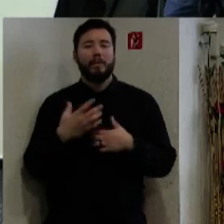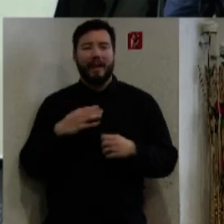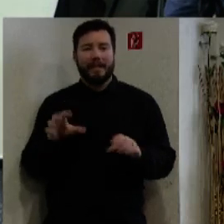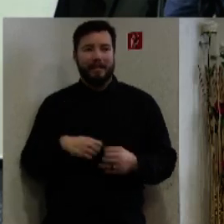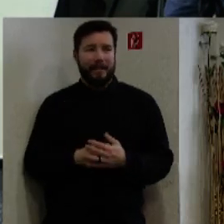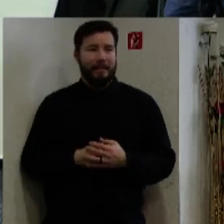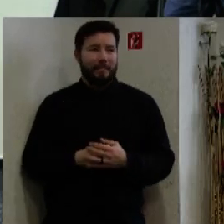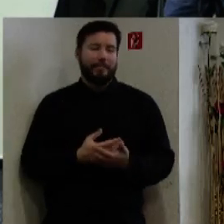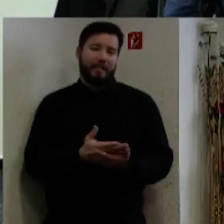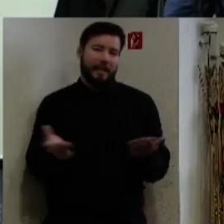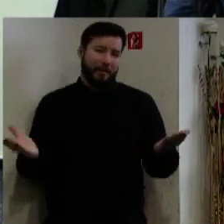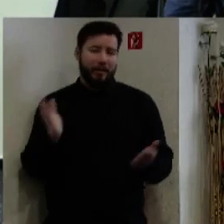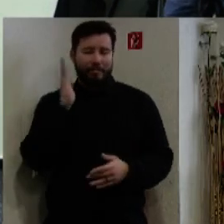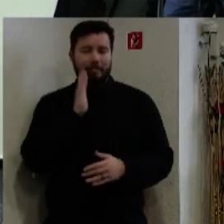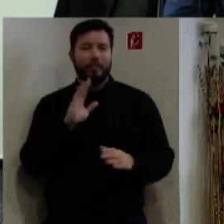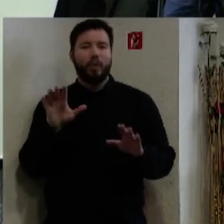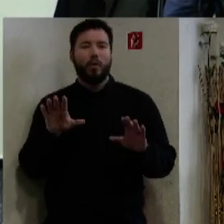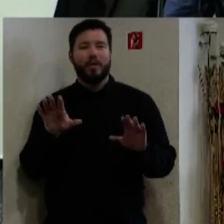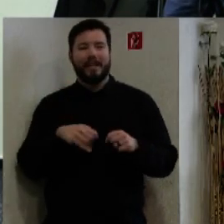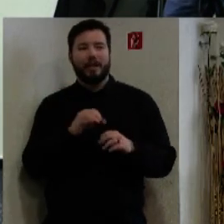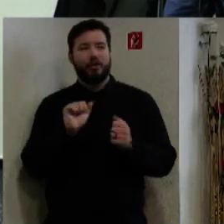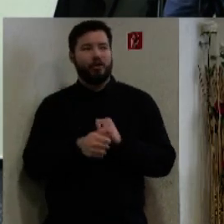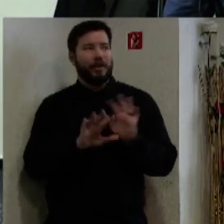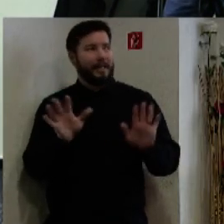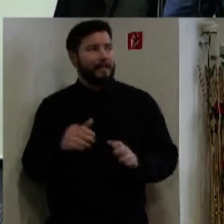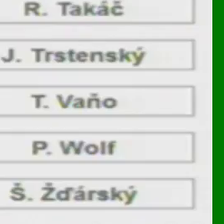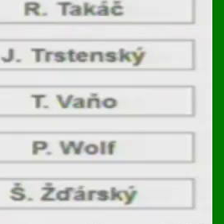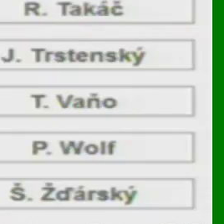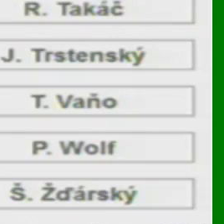páči, hlasujme o uznesení pod úvodnom číslo 10, nech sa páči.